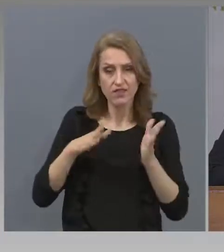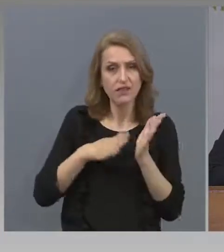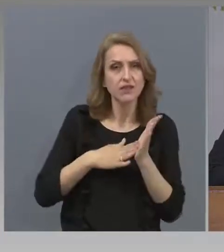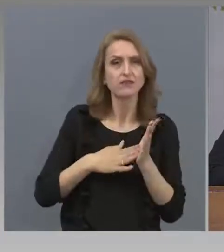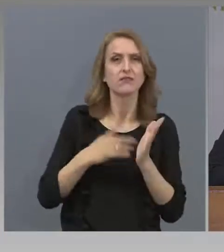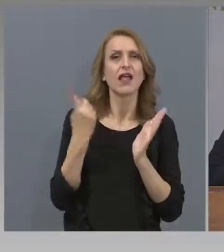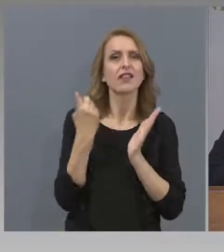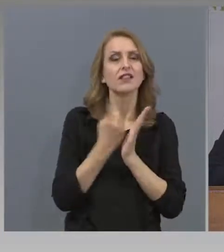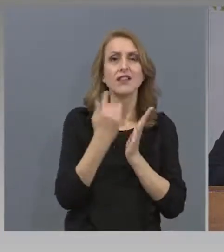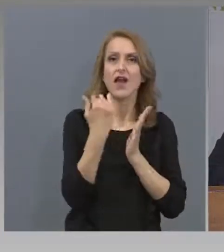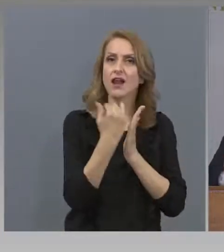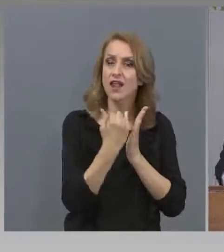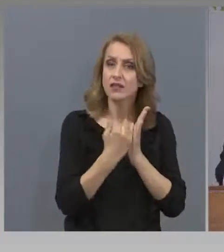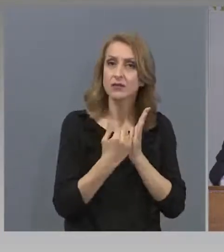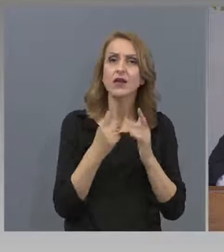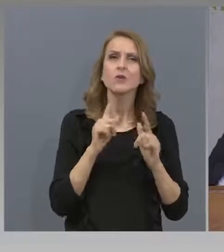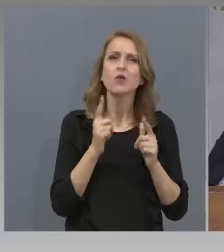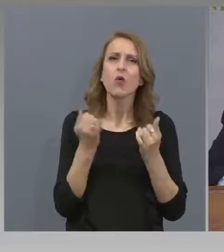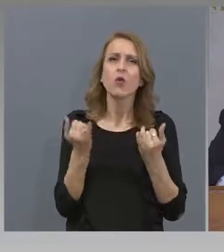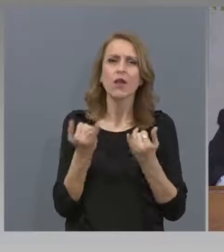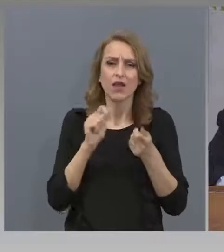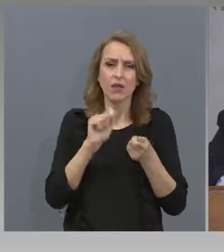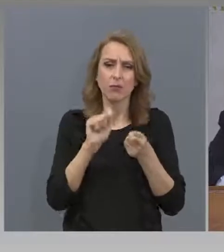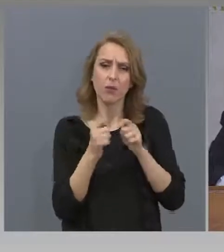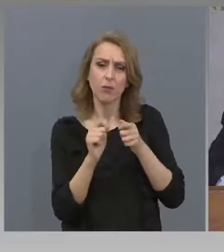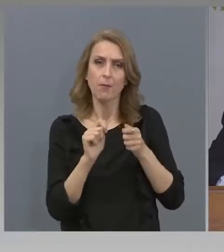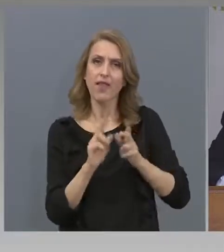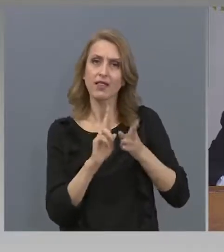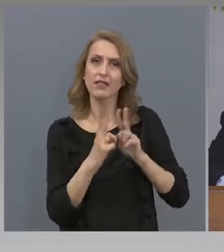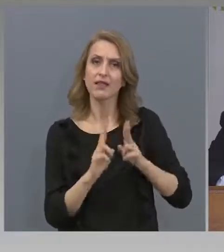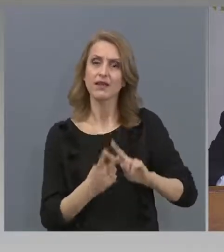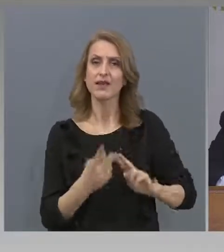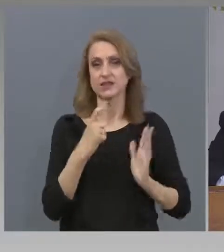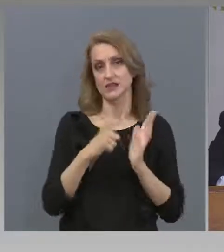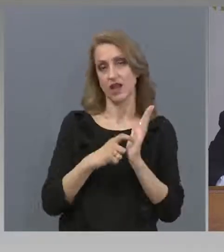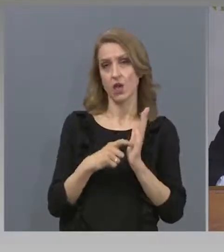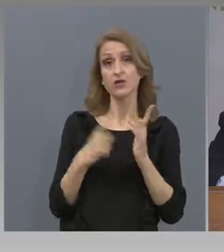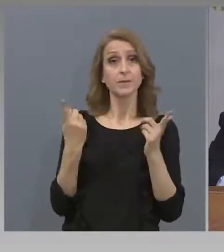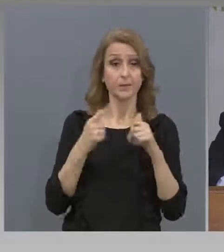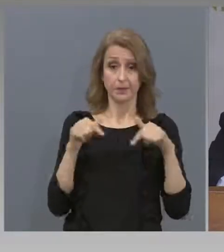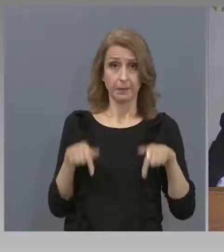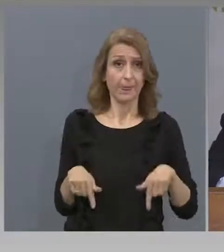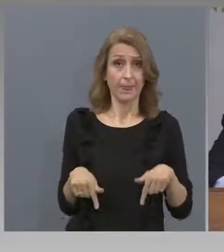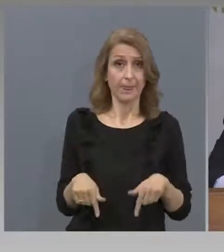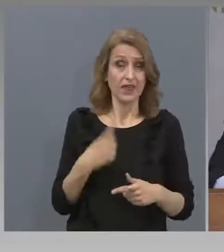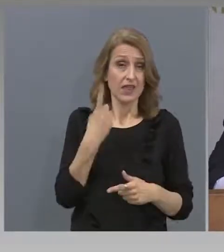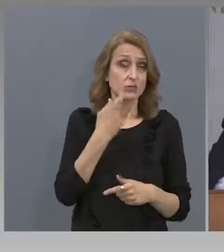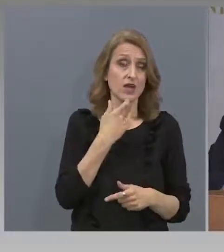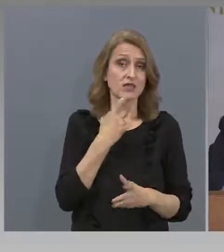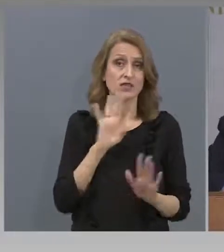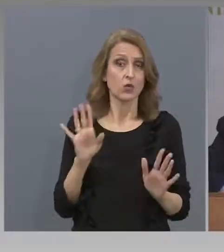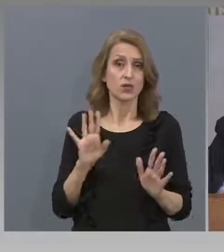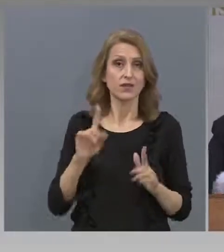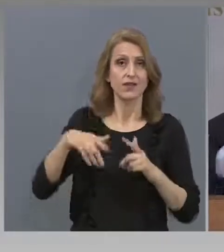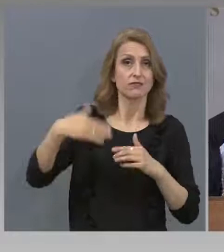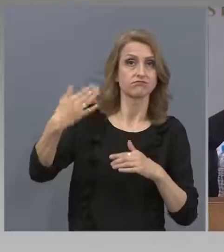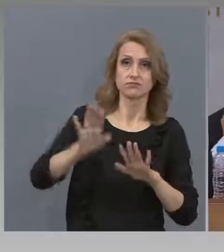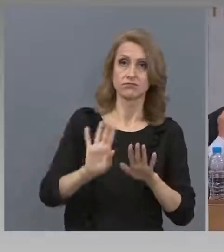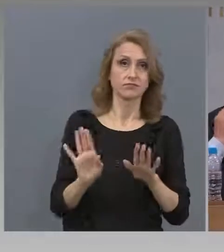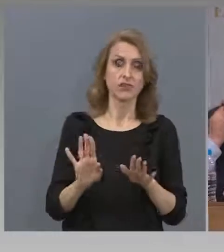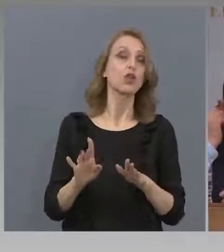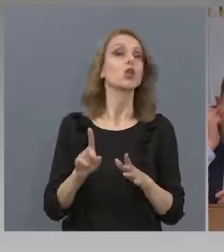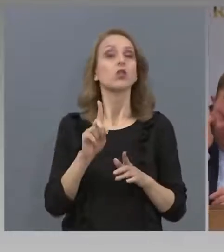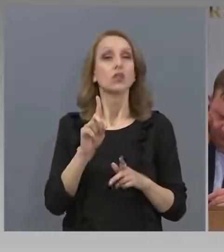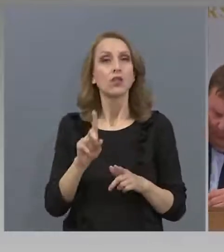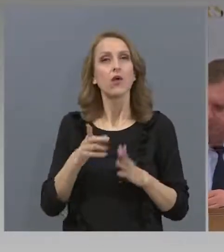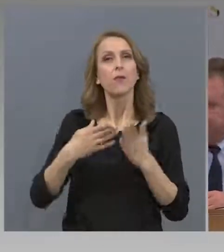с леки промени на законите, леки промени. И те са само за тази година. Ще бъдат само за... Но повечето от всички